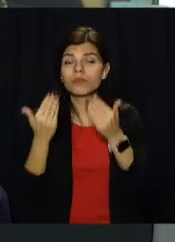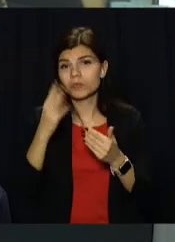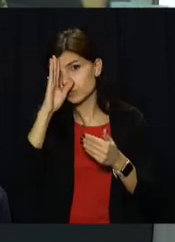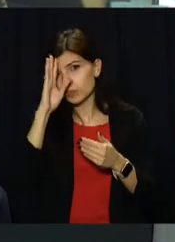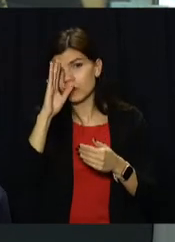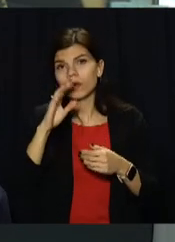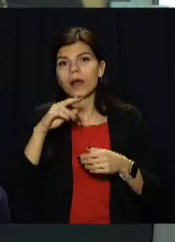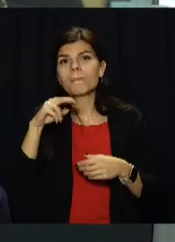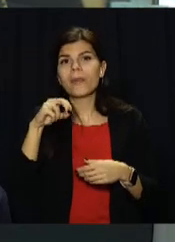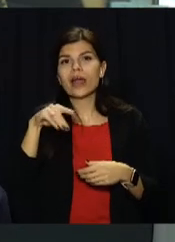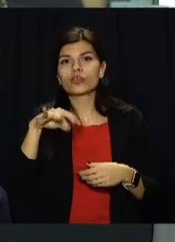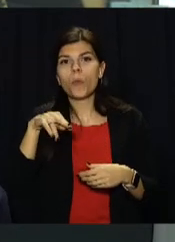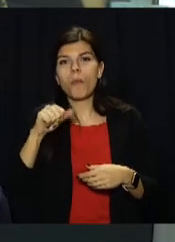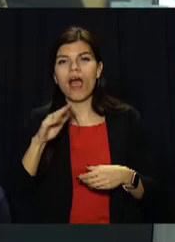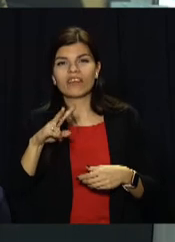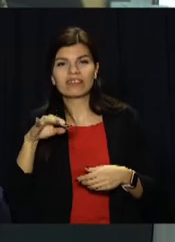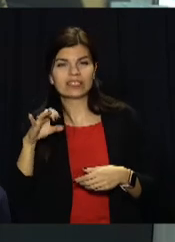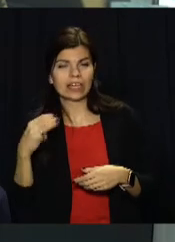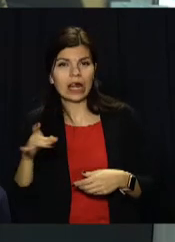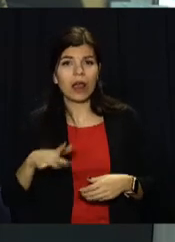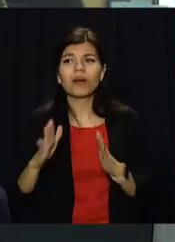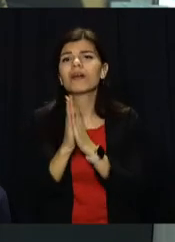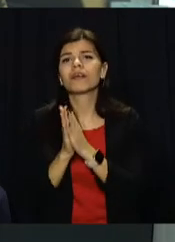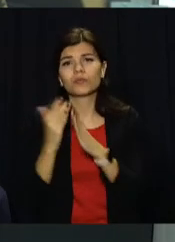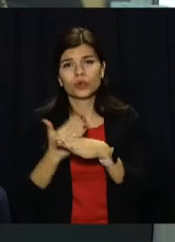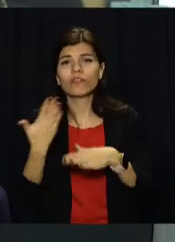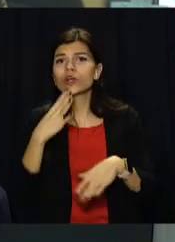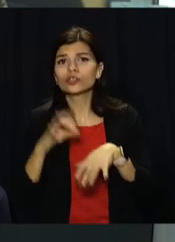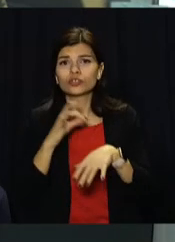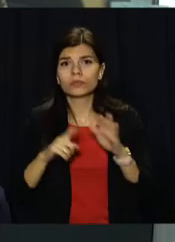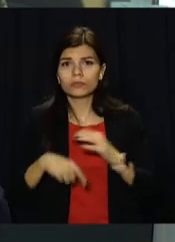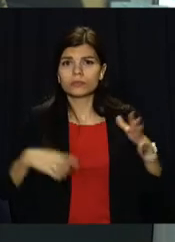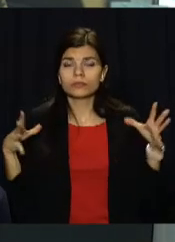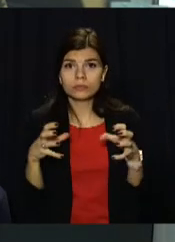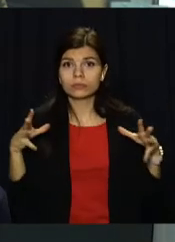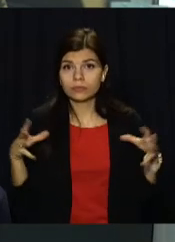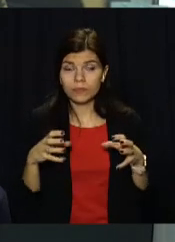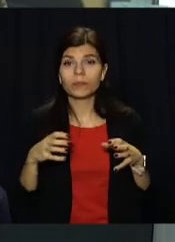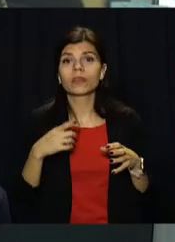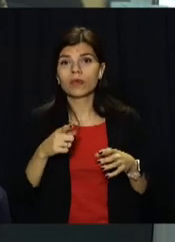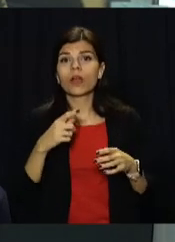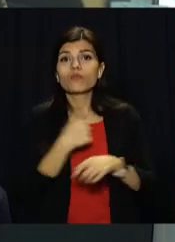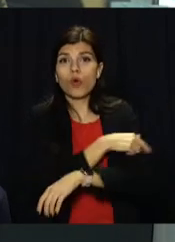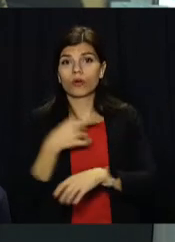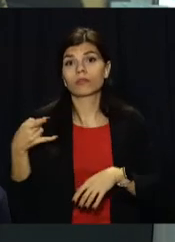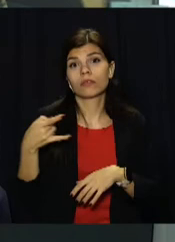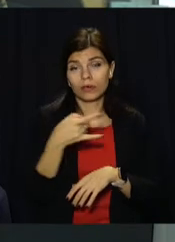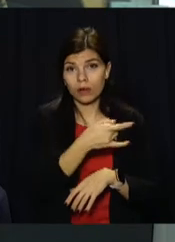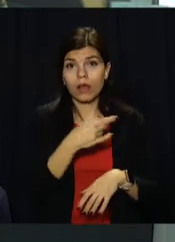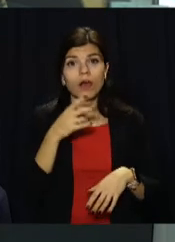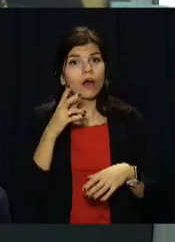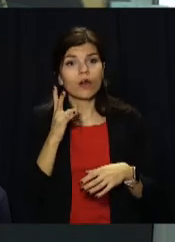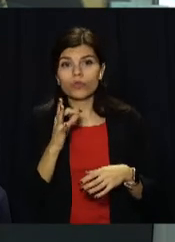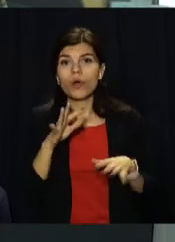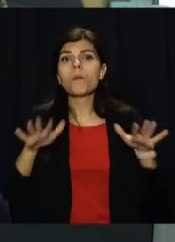мешканець Петропавлівського району з проханням про допомогу. В його дружини почалися передчасні пологи і він віз її до лікарні. Проте не